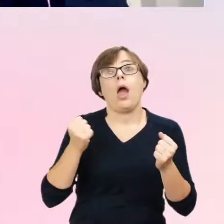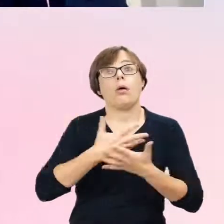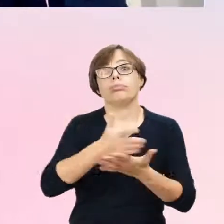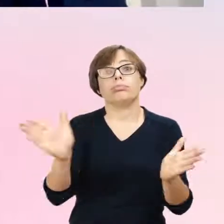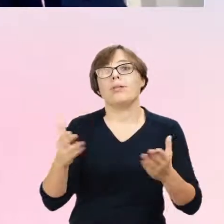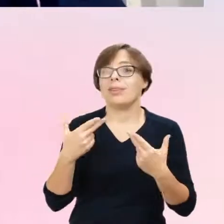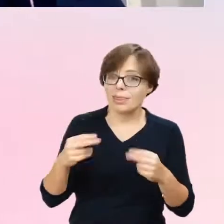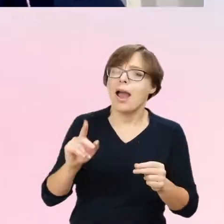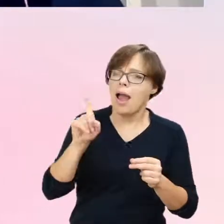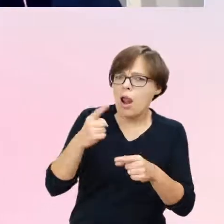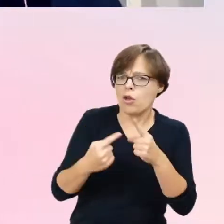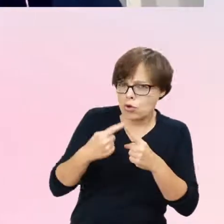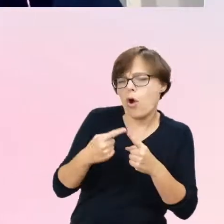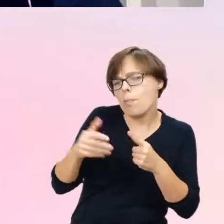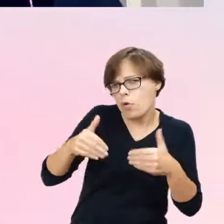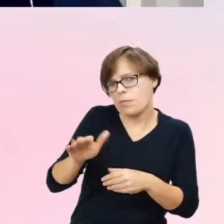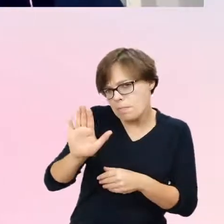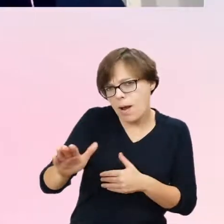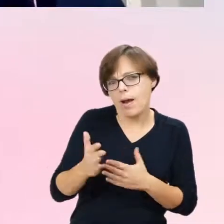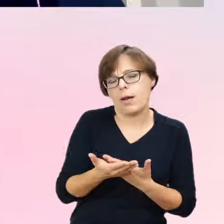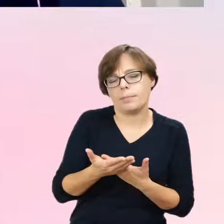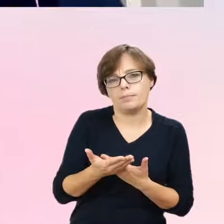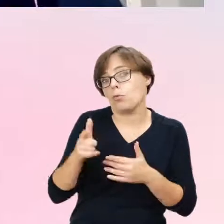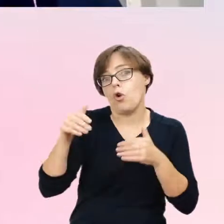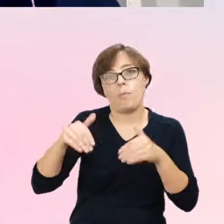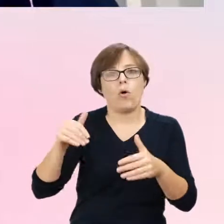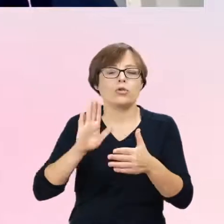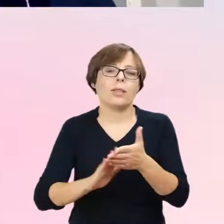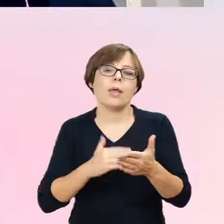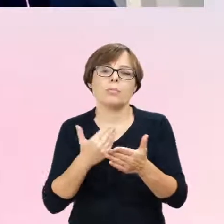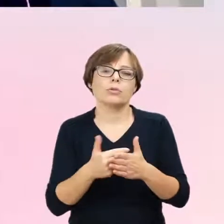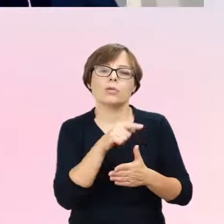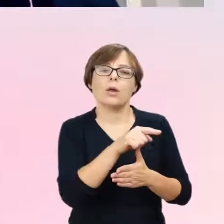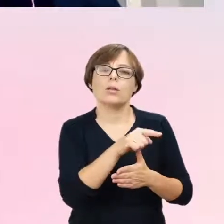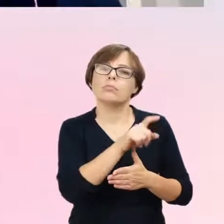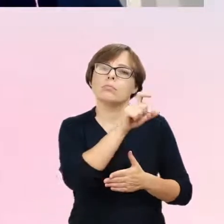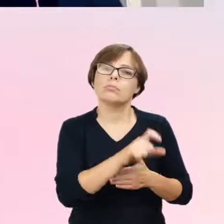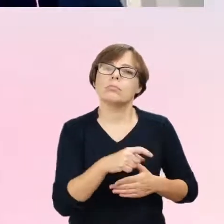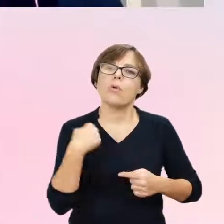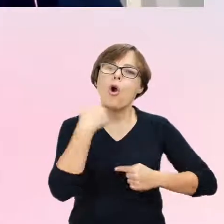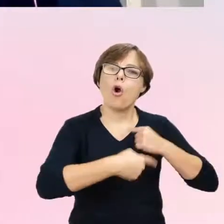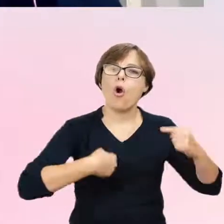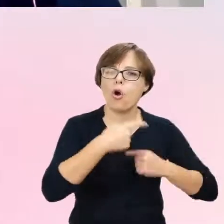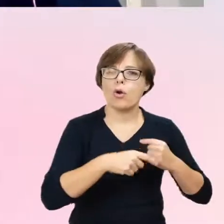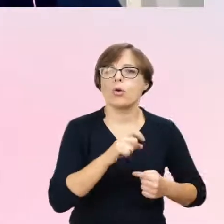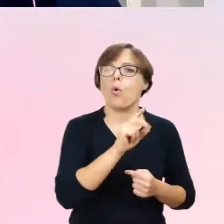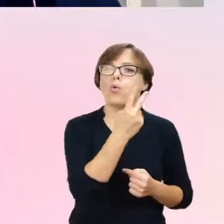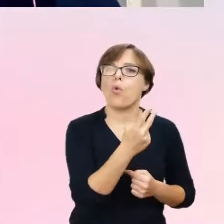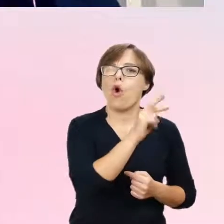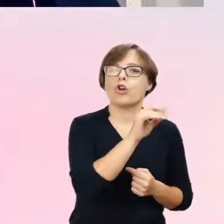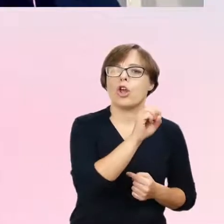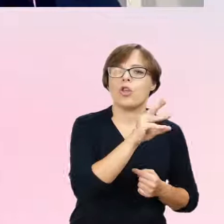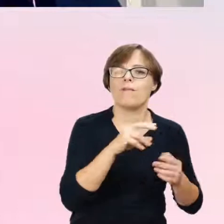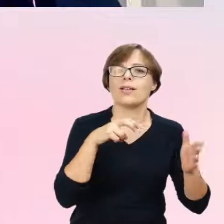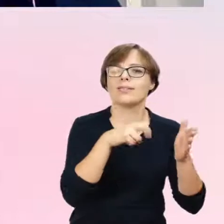związaną albo z blokowaniem tych kwestii związanych z drugorzędnowymi cechłkami